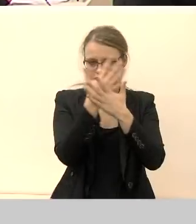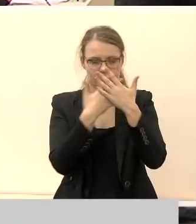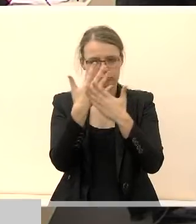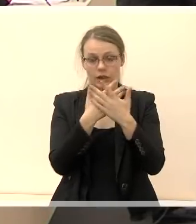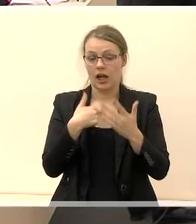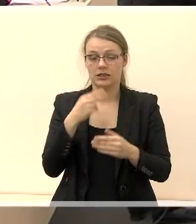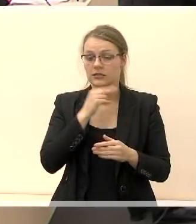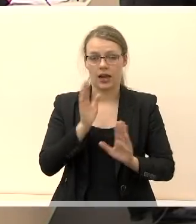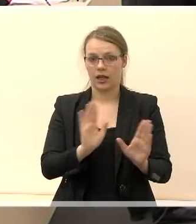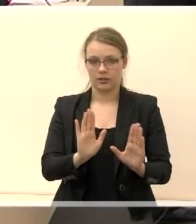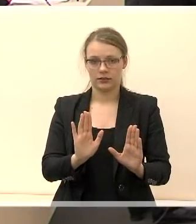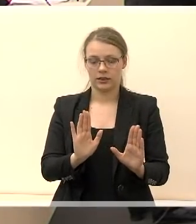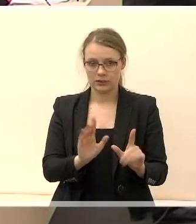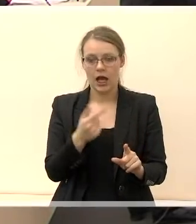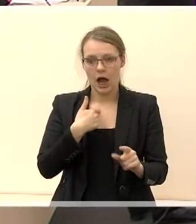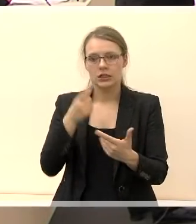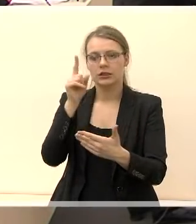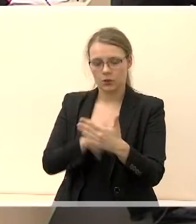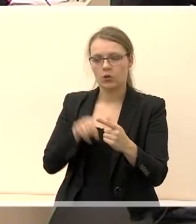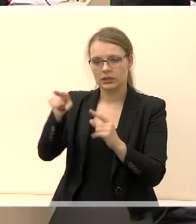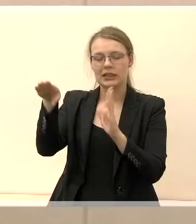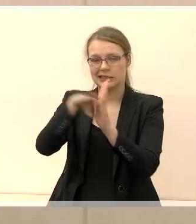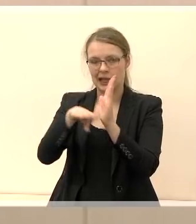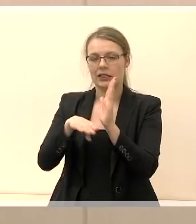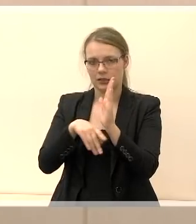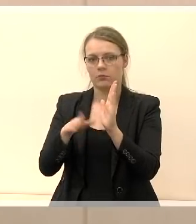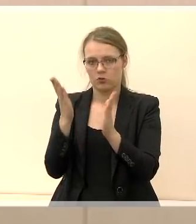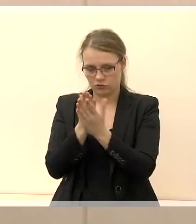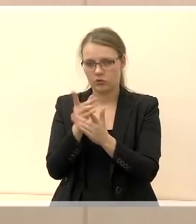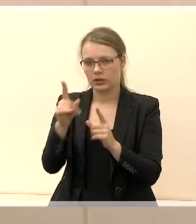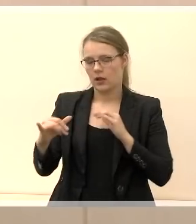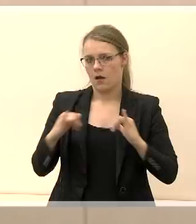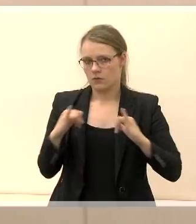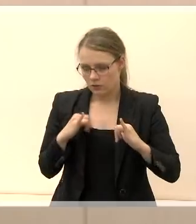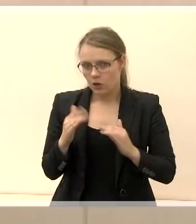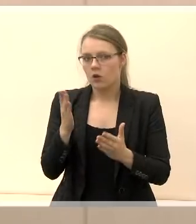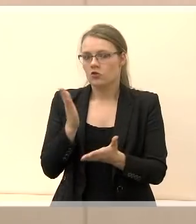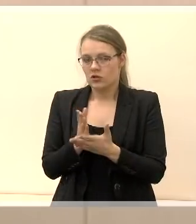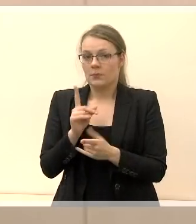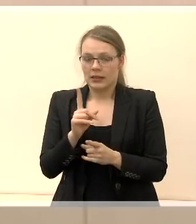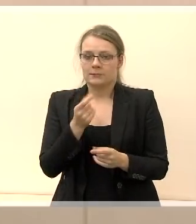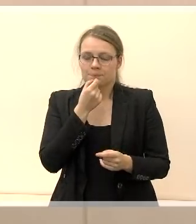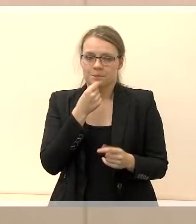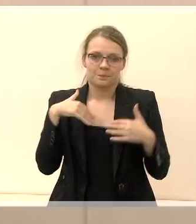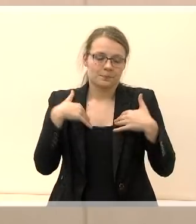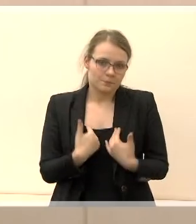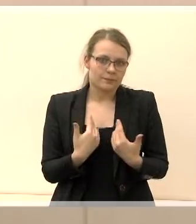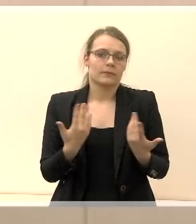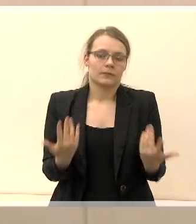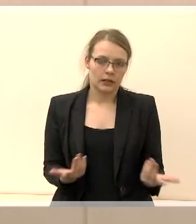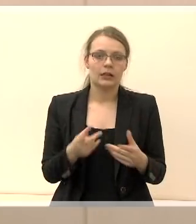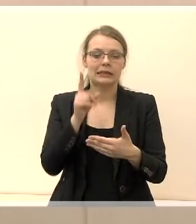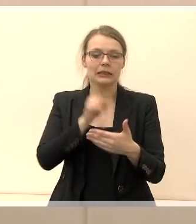nesu kaltas, bet atsiprašau, aš vis laik tikėjau, kad jis laikus įstatymų yra etiškas ir moralus. Nu, dėja, susvirautas tikėjimas,